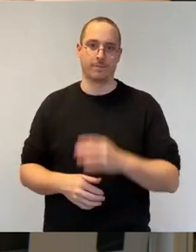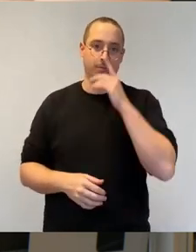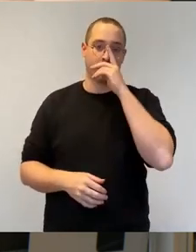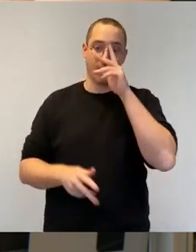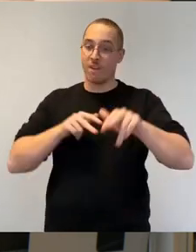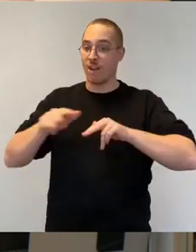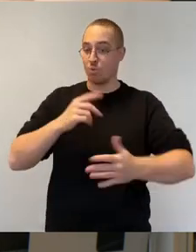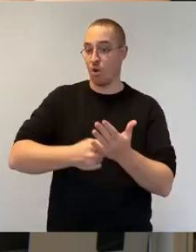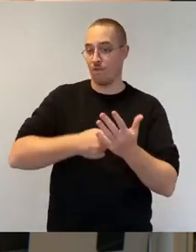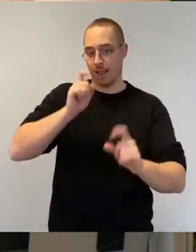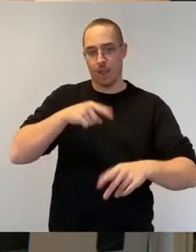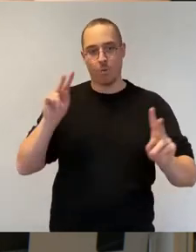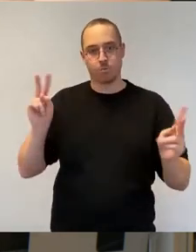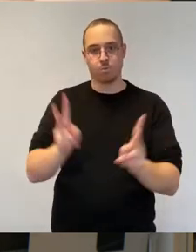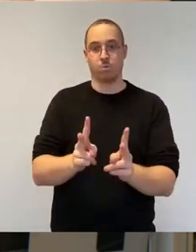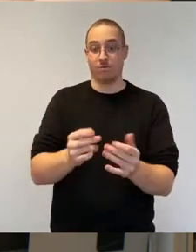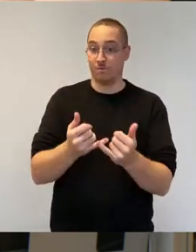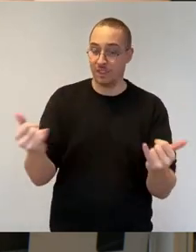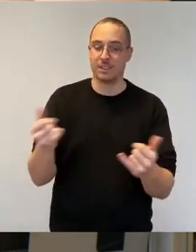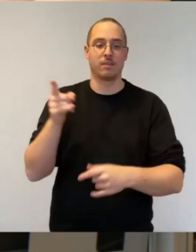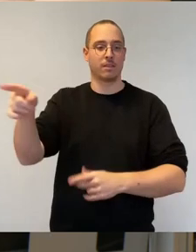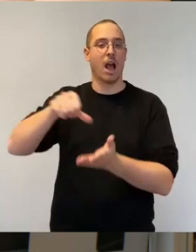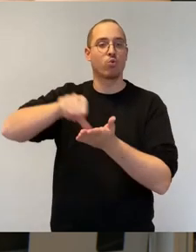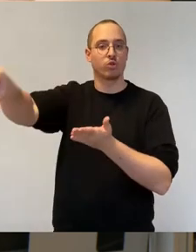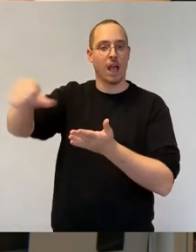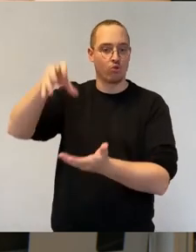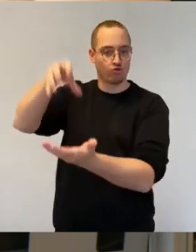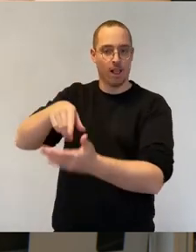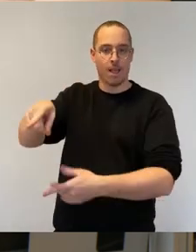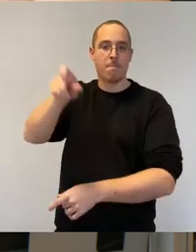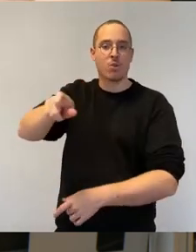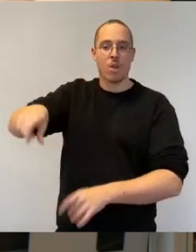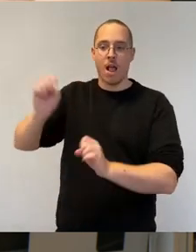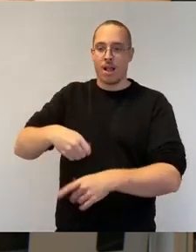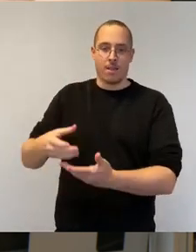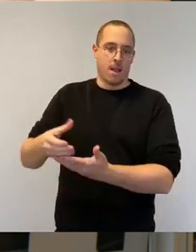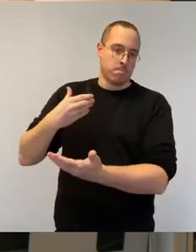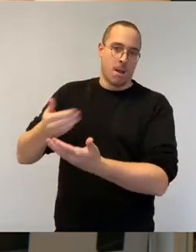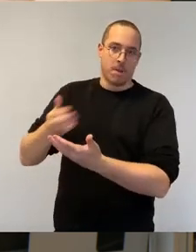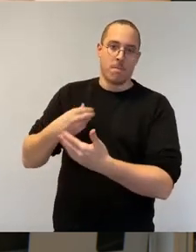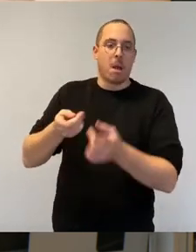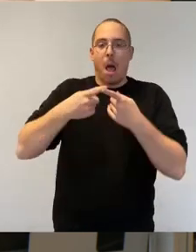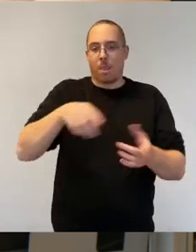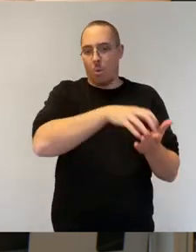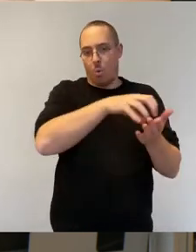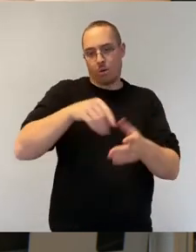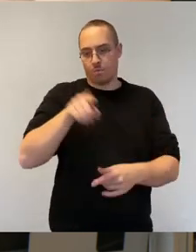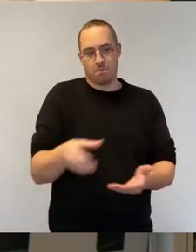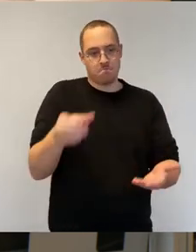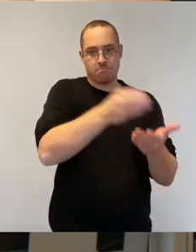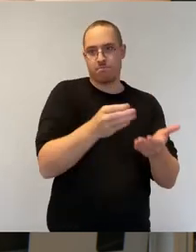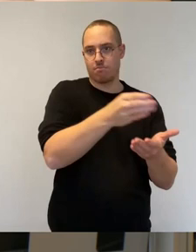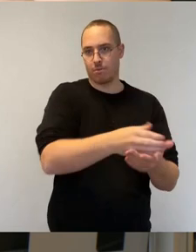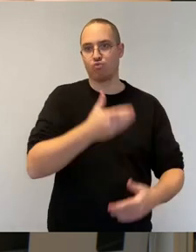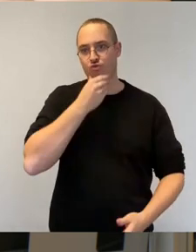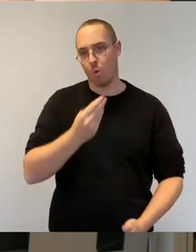in der Auszahlungsstelle Personal eingespart werden kann, was wir dann an anderen Stellen einsetzen können. Auch das halte ich durchaus für